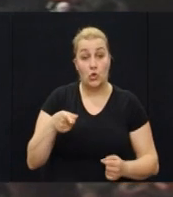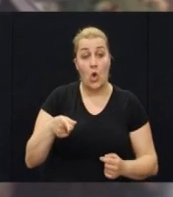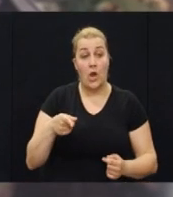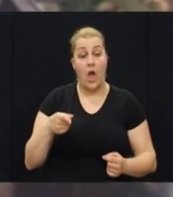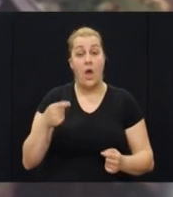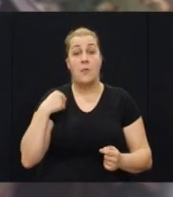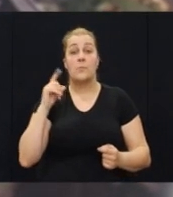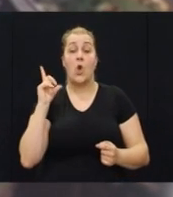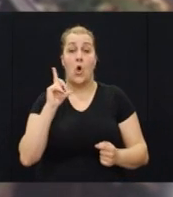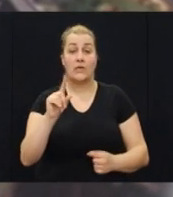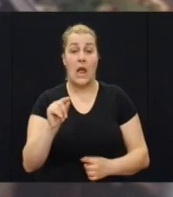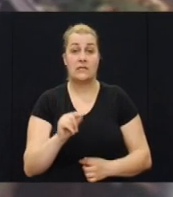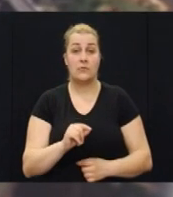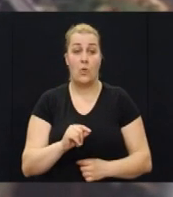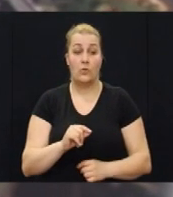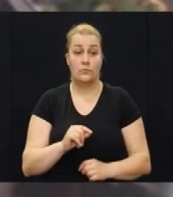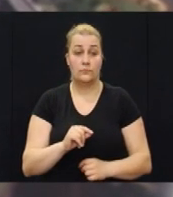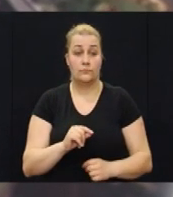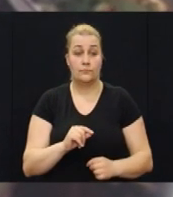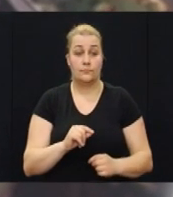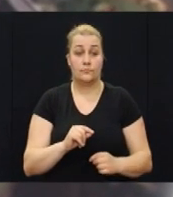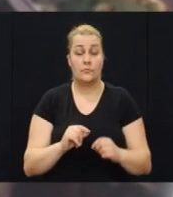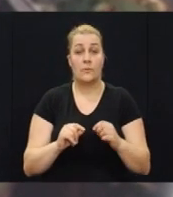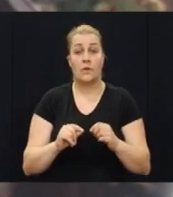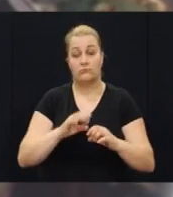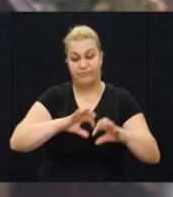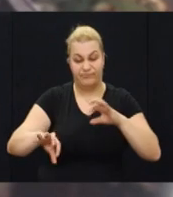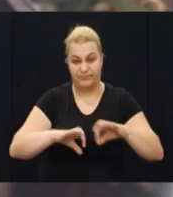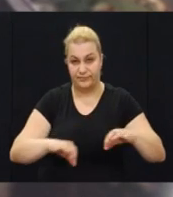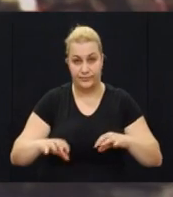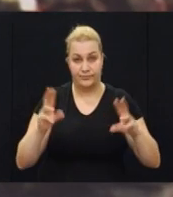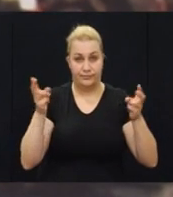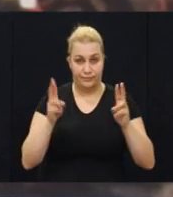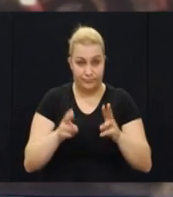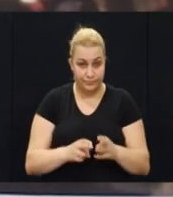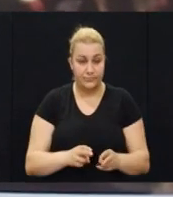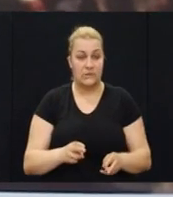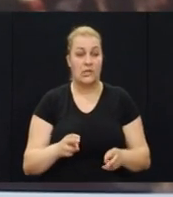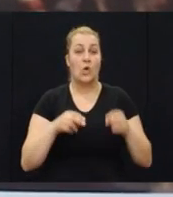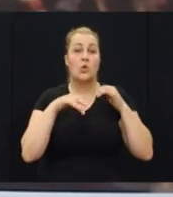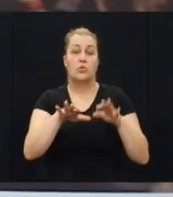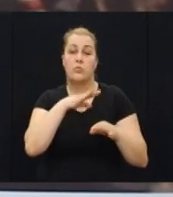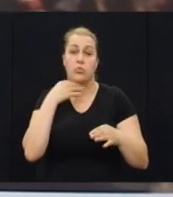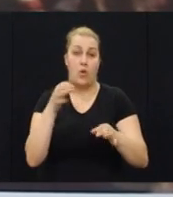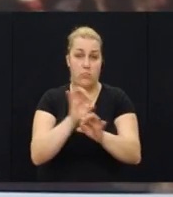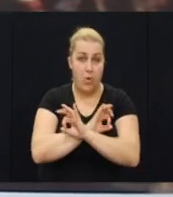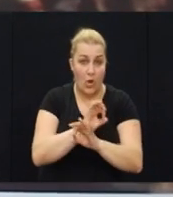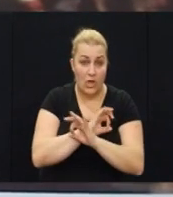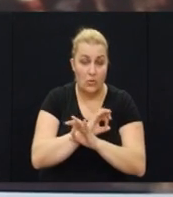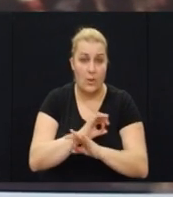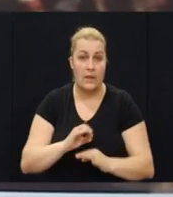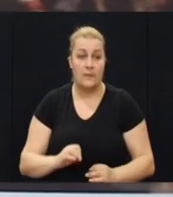odlazimo odlazimo znači vidno desetkovani desetkovani gdje su nam ljudi poginuli